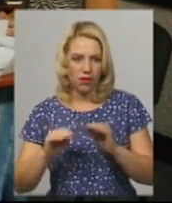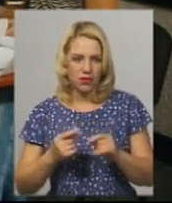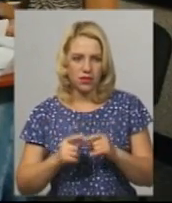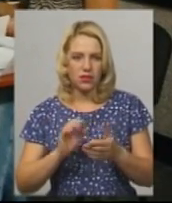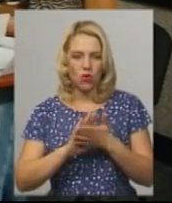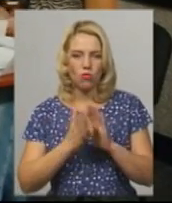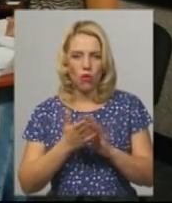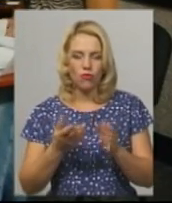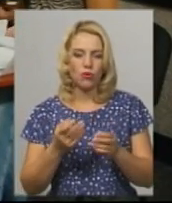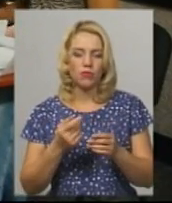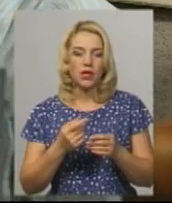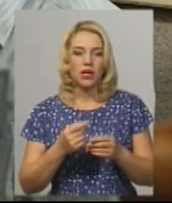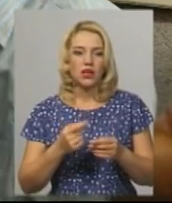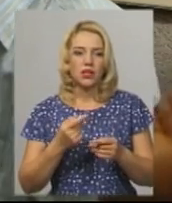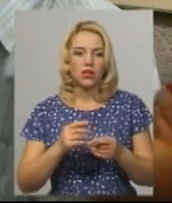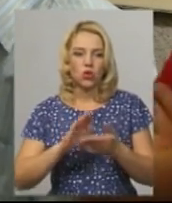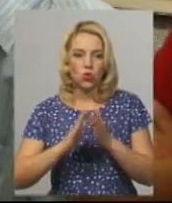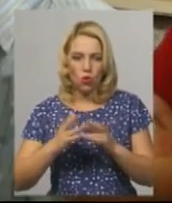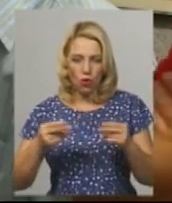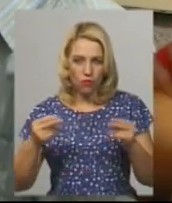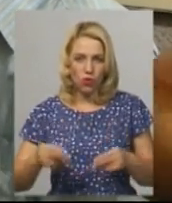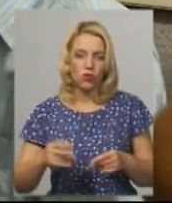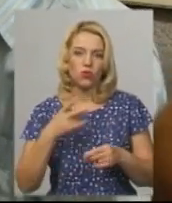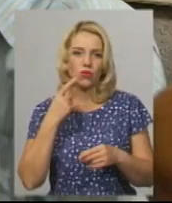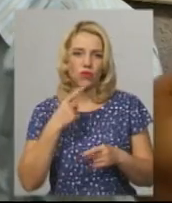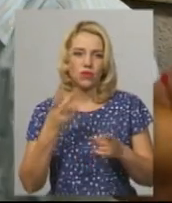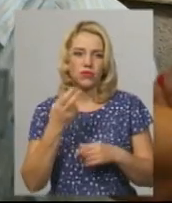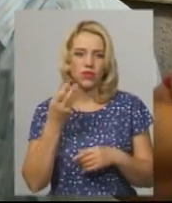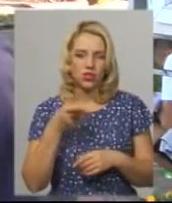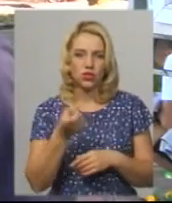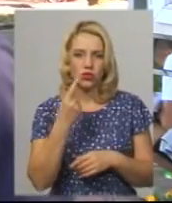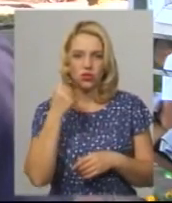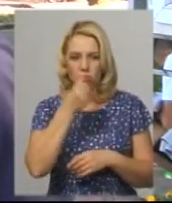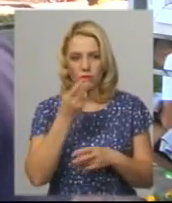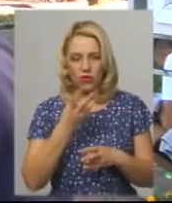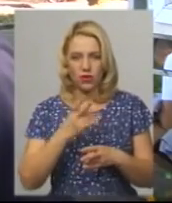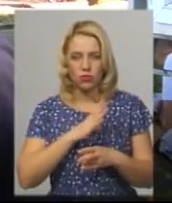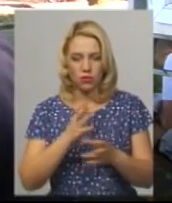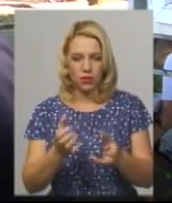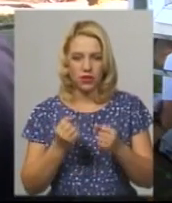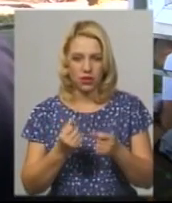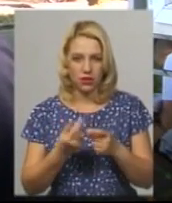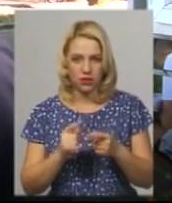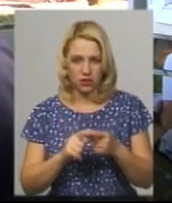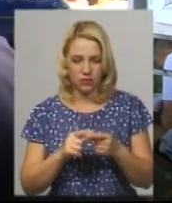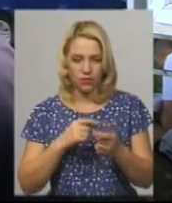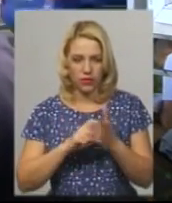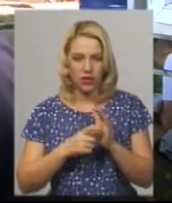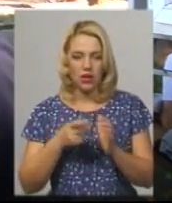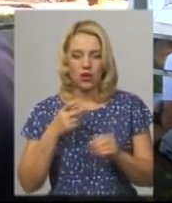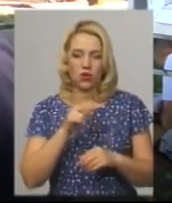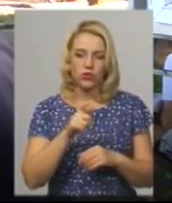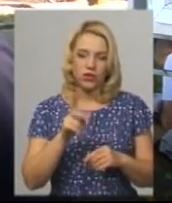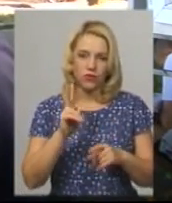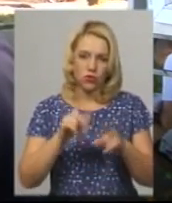договору, інвестор Олександр Прокопишин отримати квартиру мав ще у 2014 році. В одних людей 2011, в